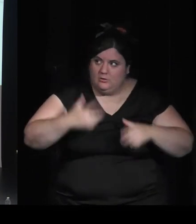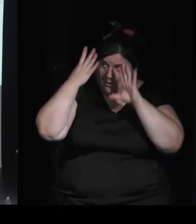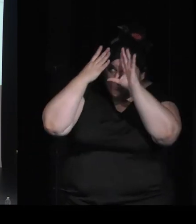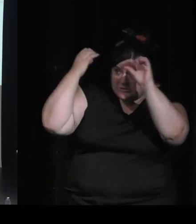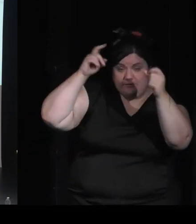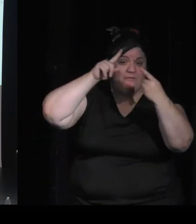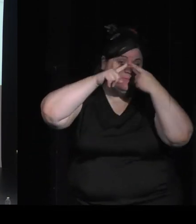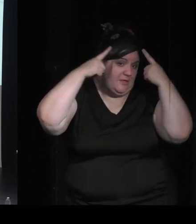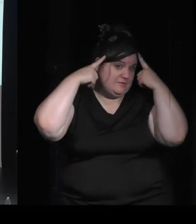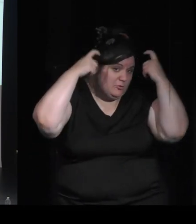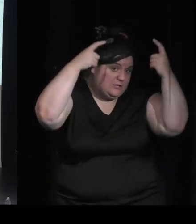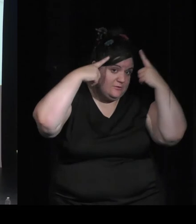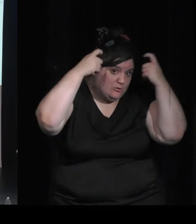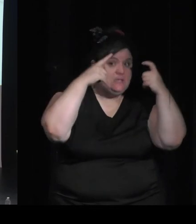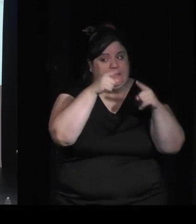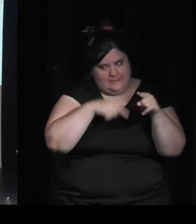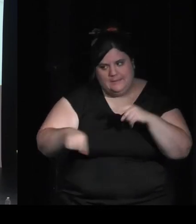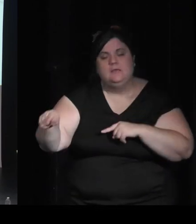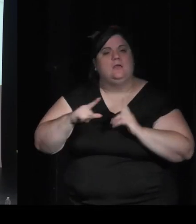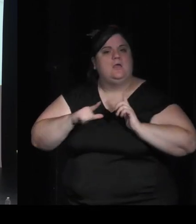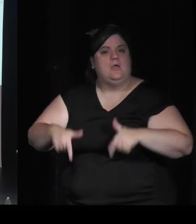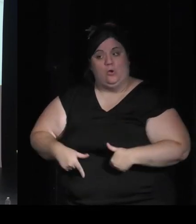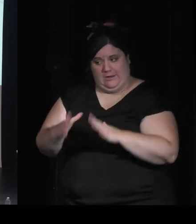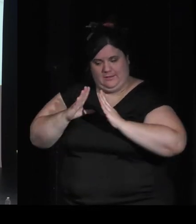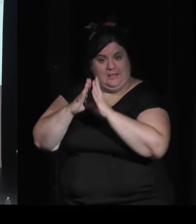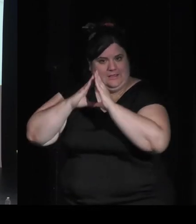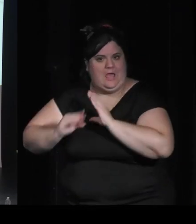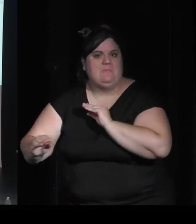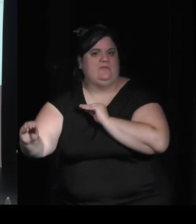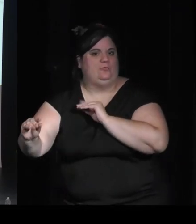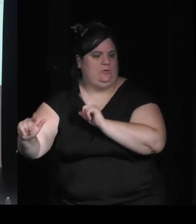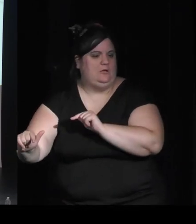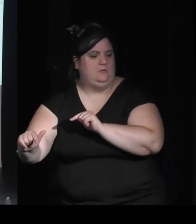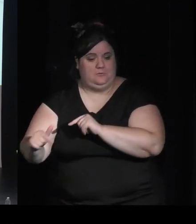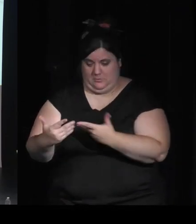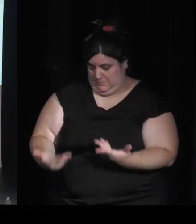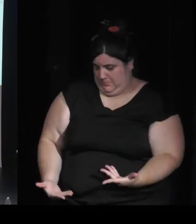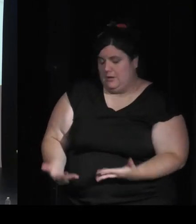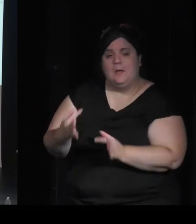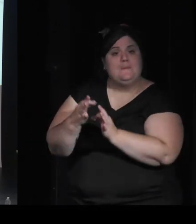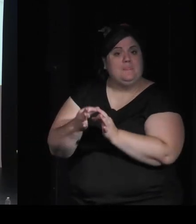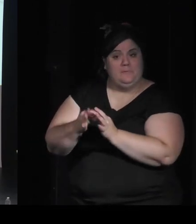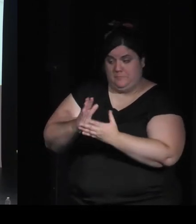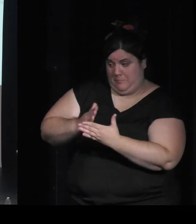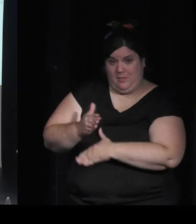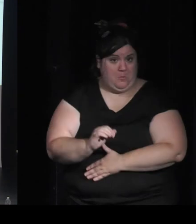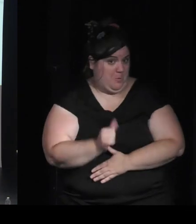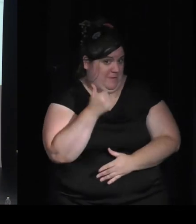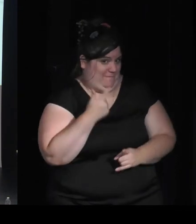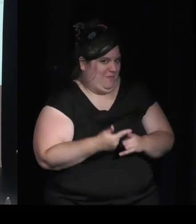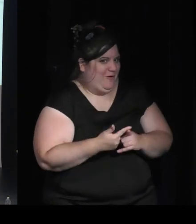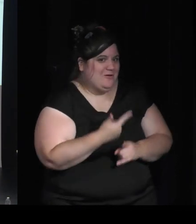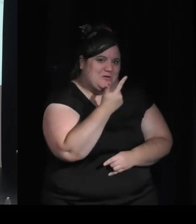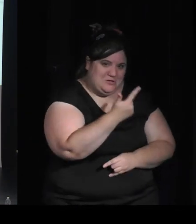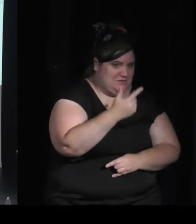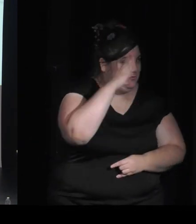théoriciens et ils vont dans des écoles d'application et cette année à cette rentrée c'est la première fois que deux étudiants vont aller à l'Engmin l'école